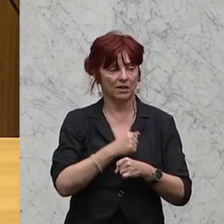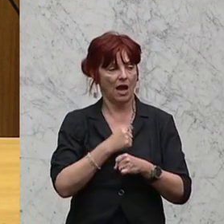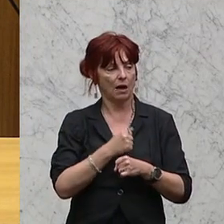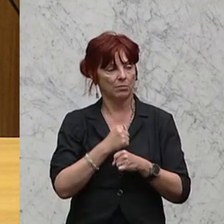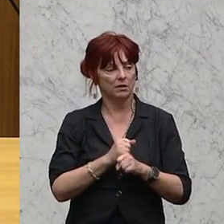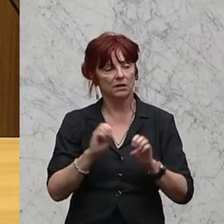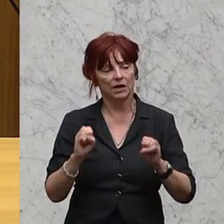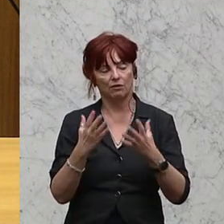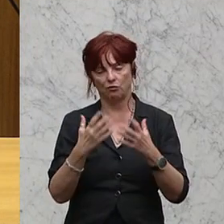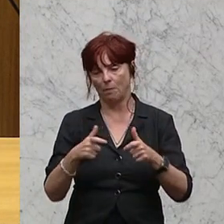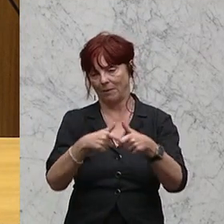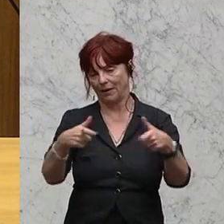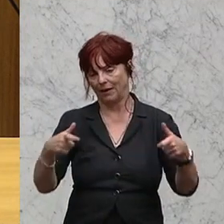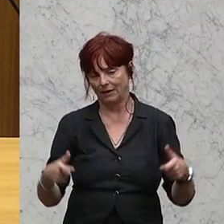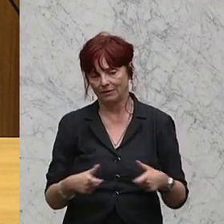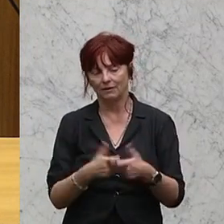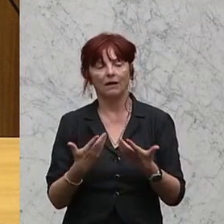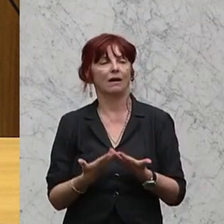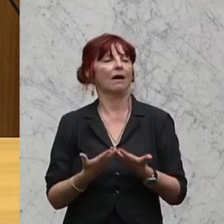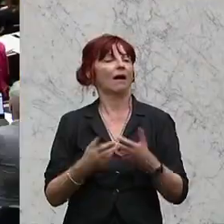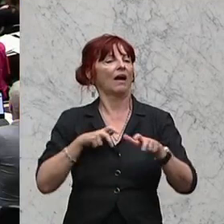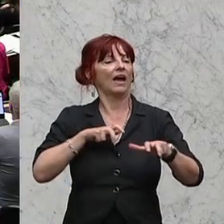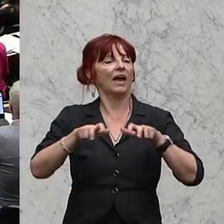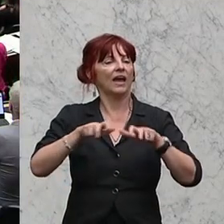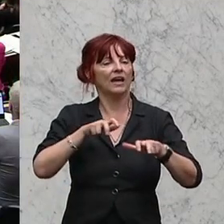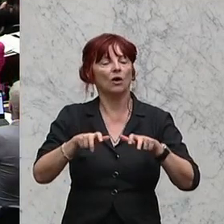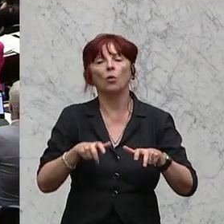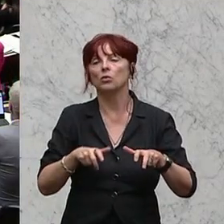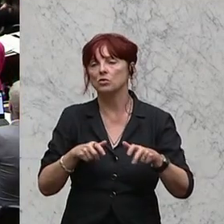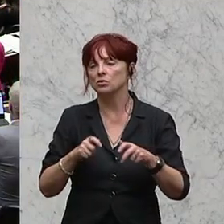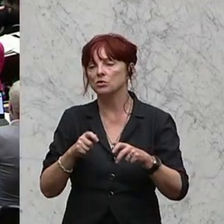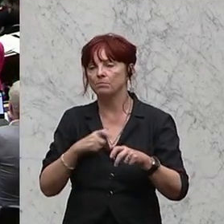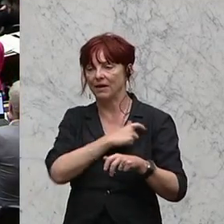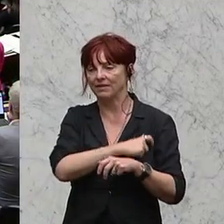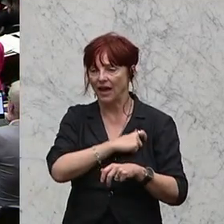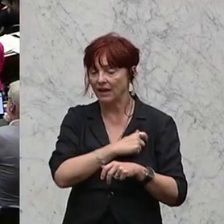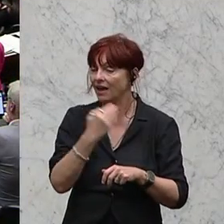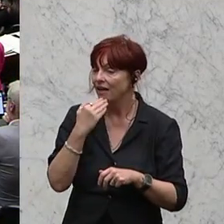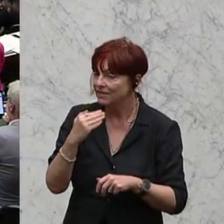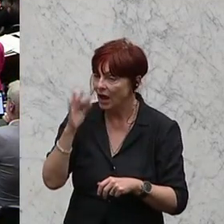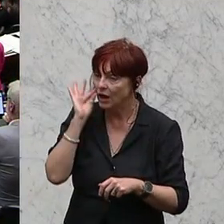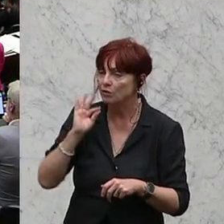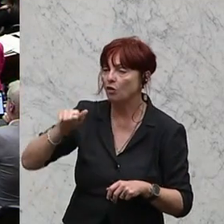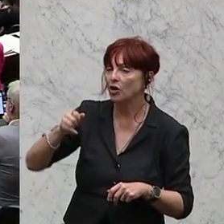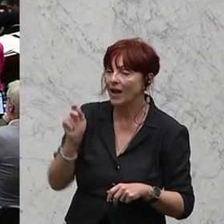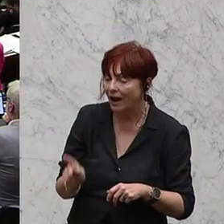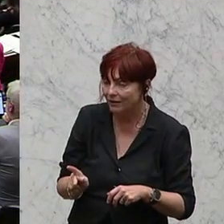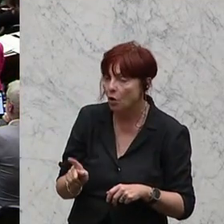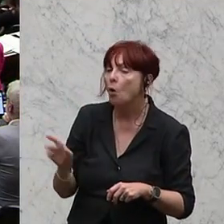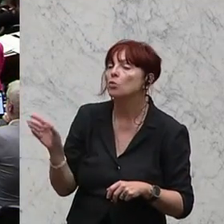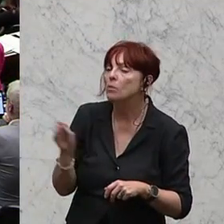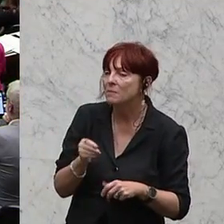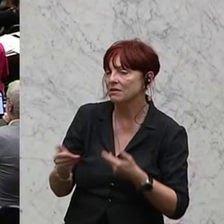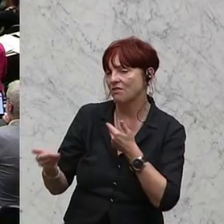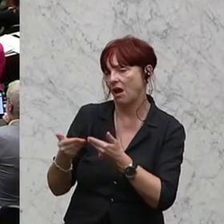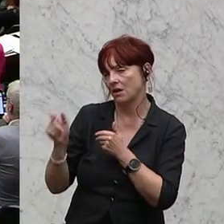Reformpaket, die Regierungsparteien, auch vielen herzlichen Dank Brigitte Jank und die Mitverhandlerinnen und Mitverhandler, es ist